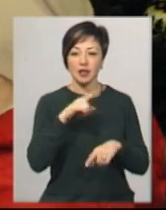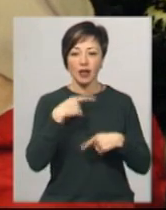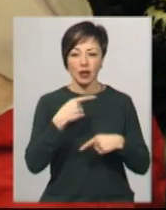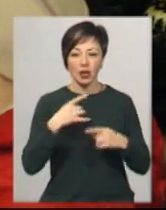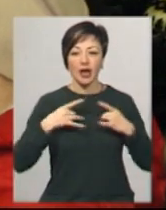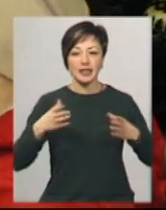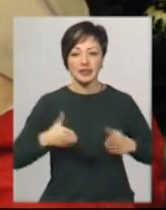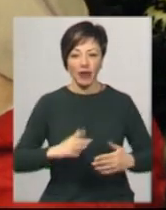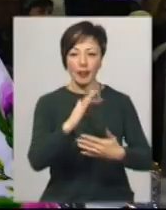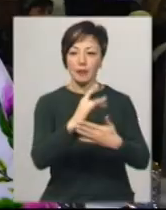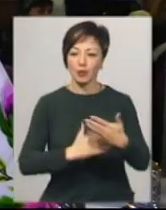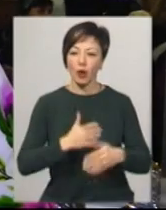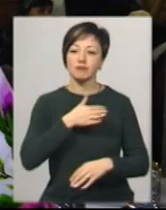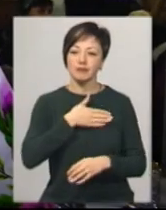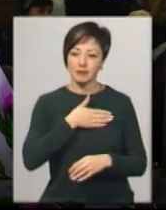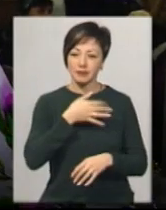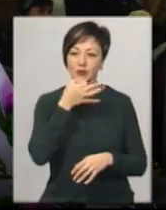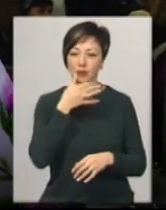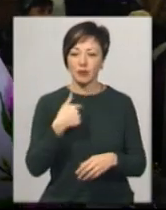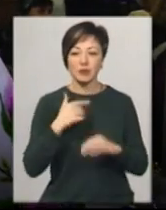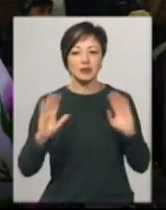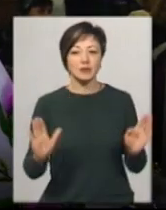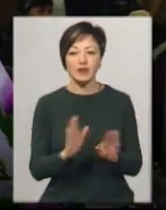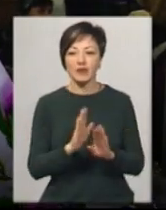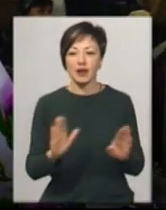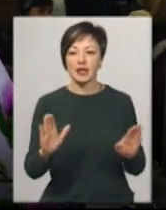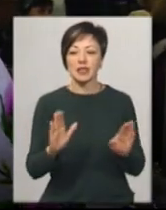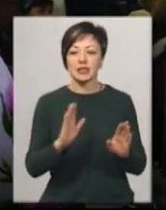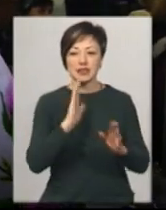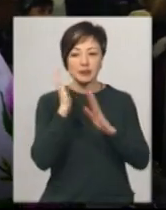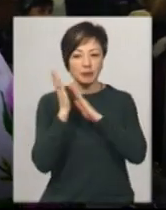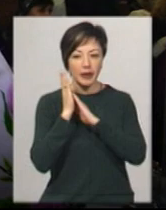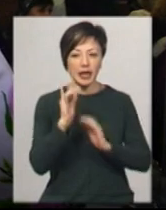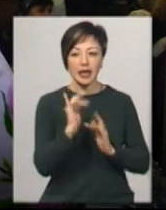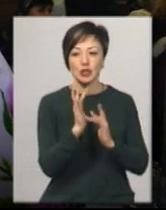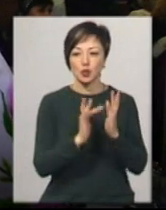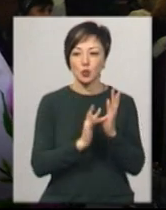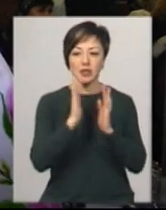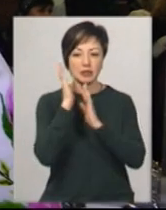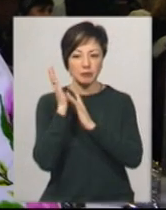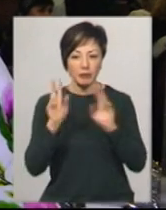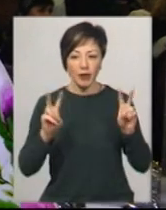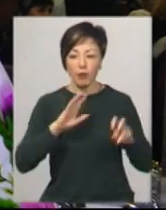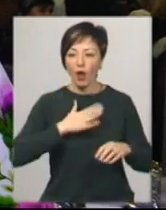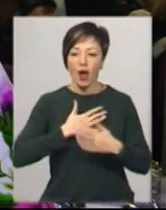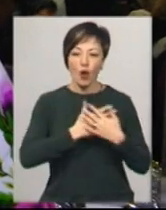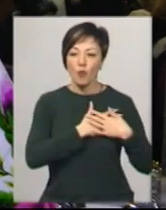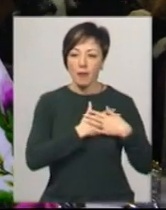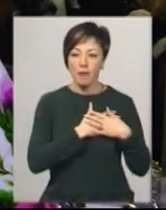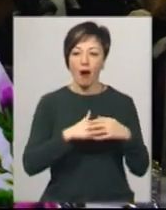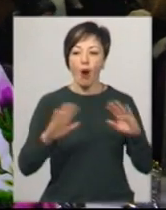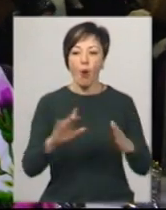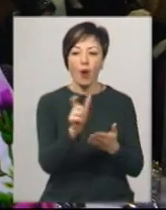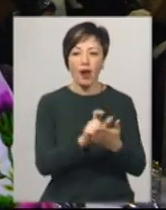різдвяний репертуар їм до душі. «Ми будемо співати «Спи, ісусе, спи» – це моя любима колядочка, яку ми з Марією